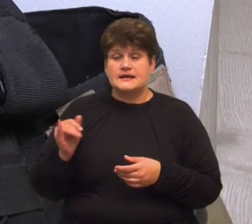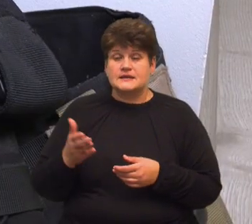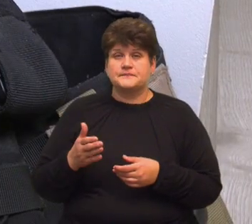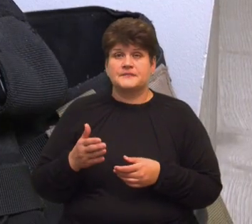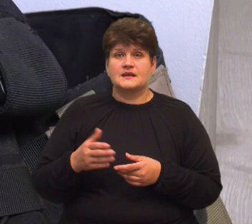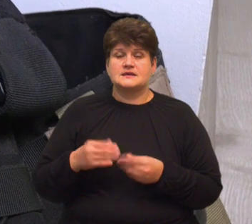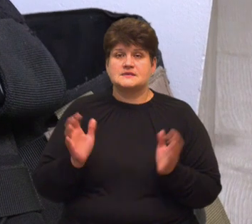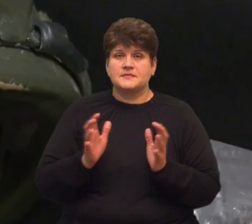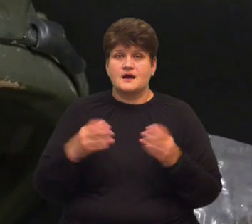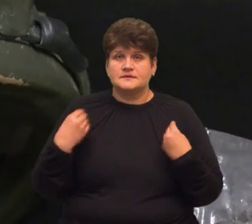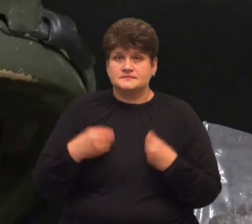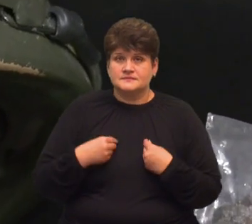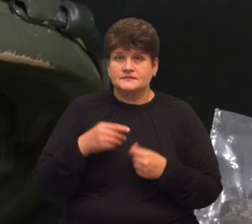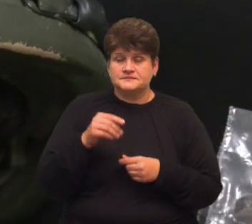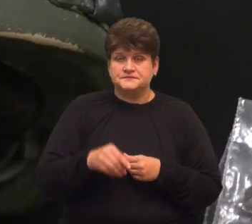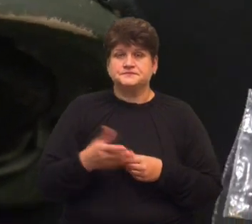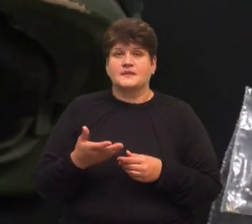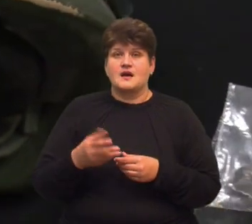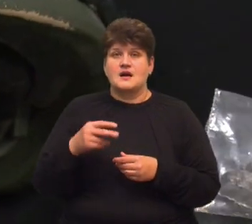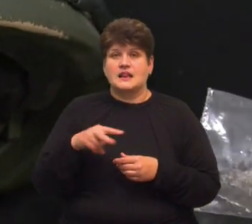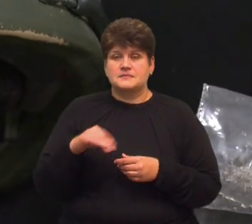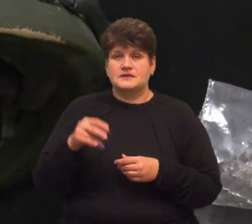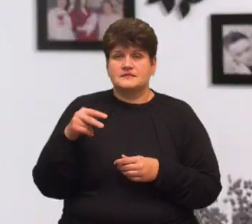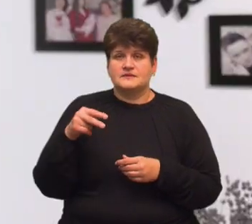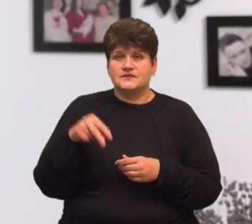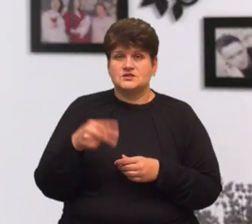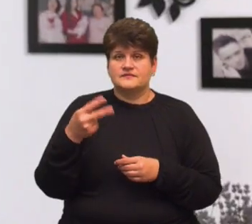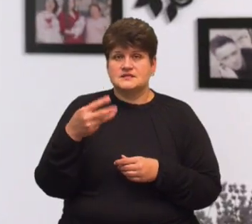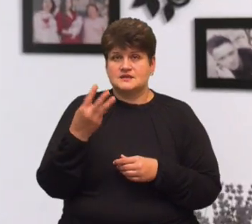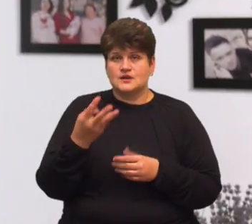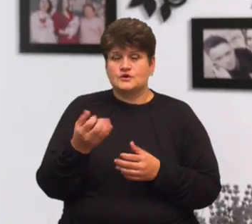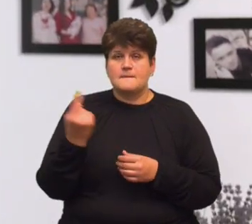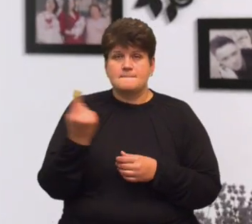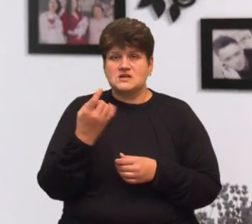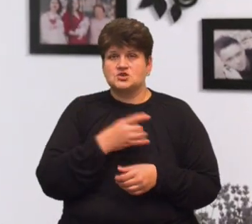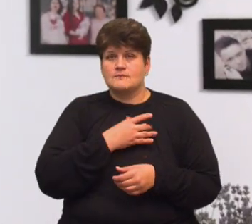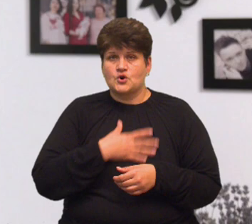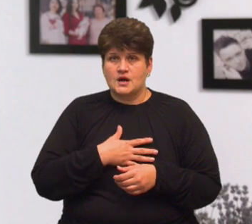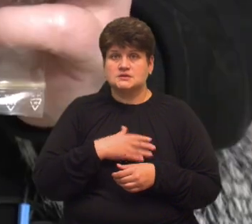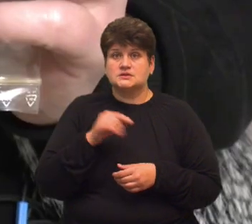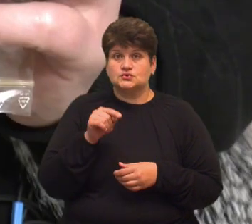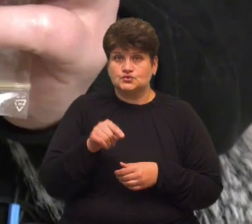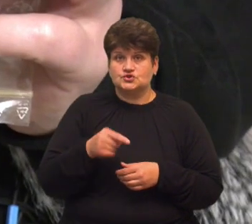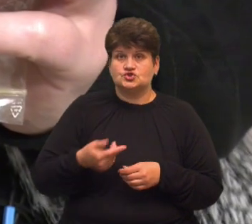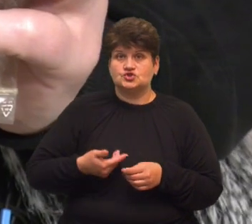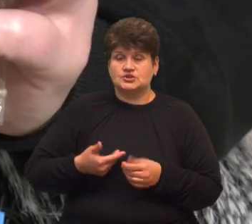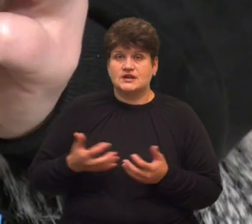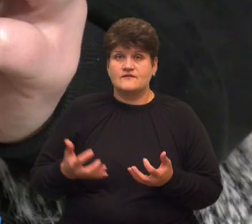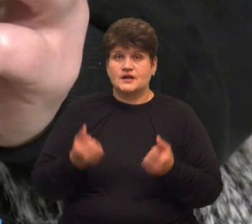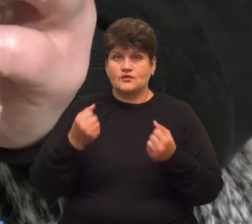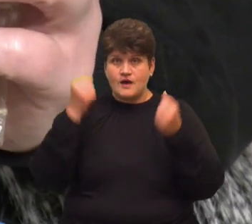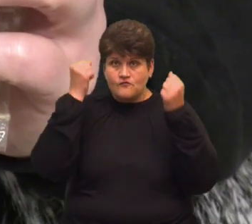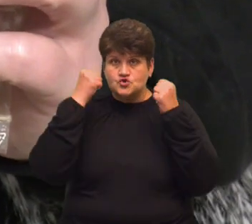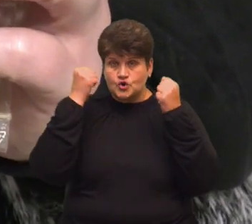амуніцію чоловіка. У липні 2023-го полковник Лі отримав перше поранення. Тоді, каже вона, життя йому врятував шолом.